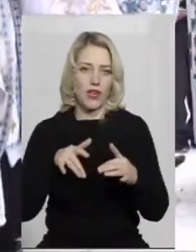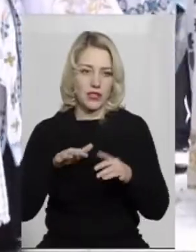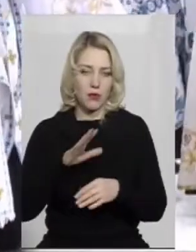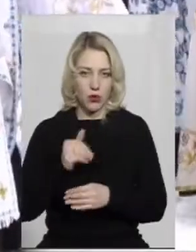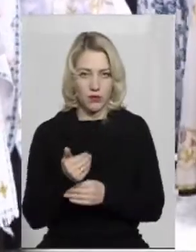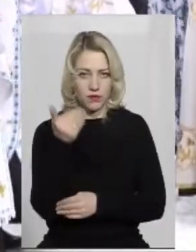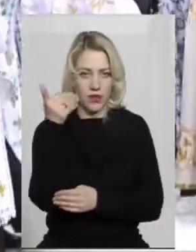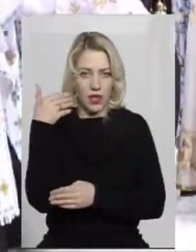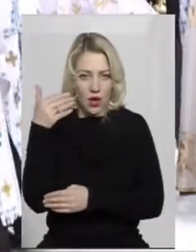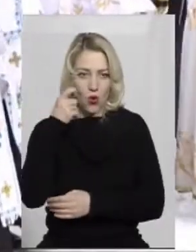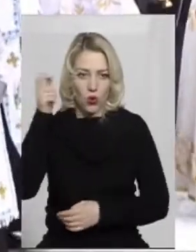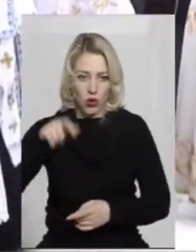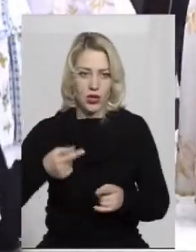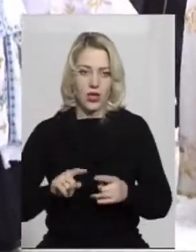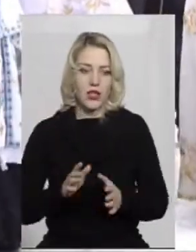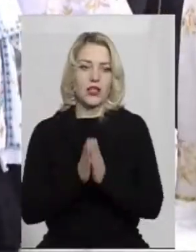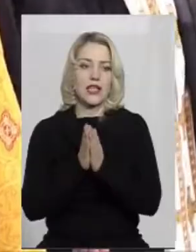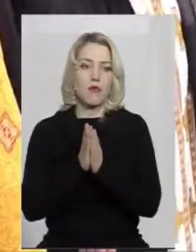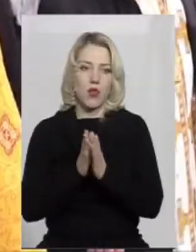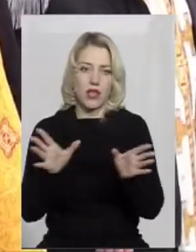священнослужителі провели спільну молитву.